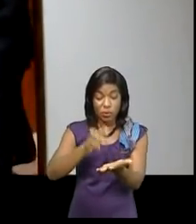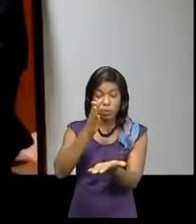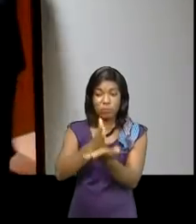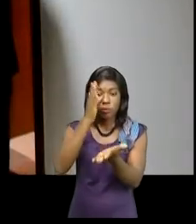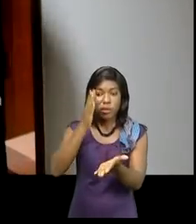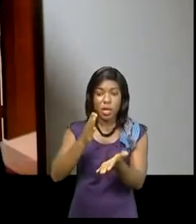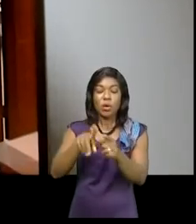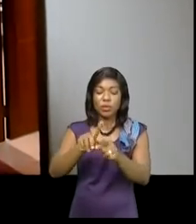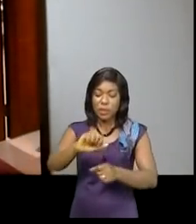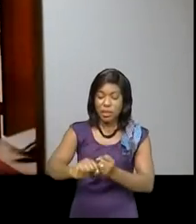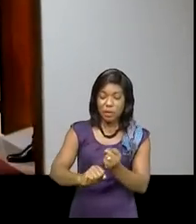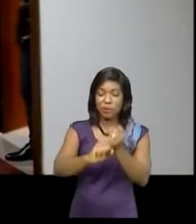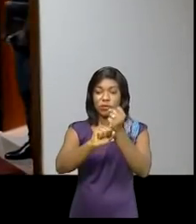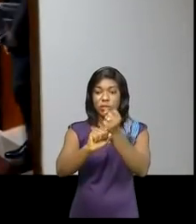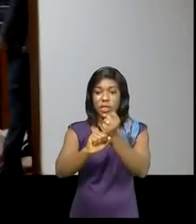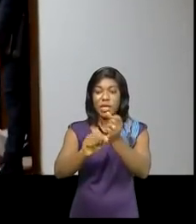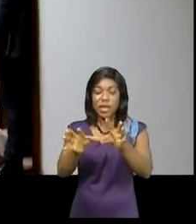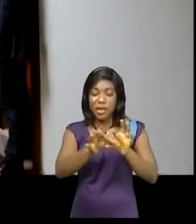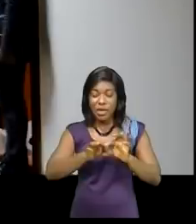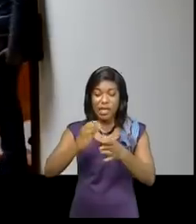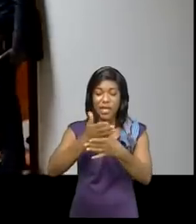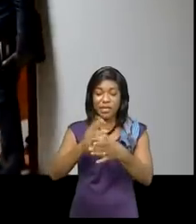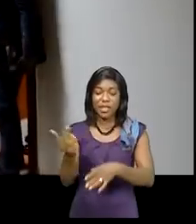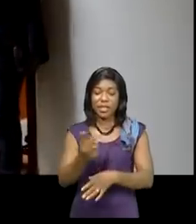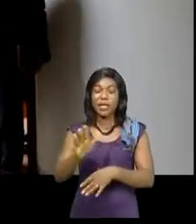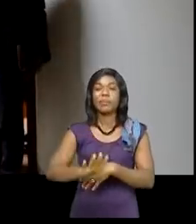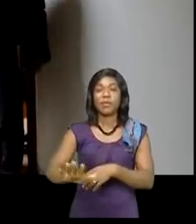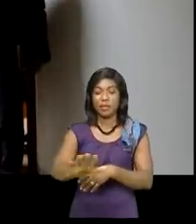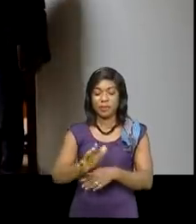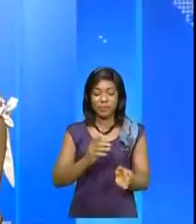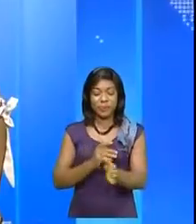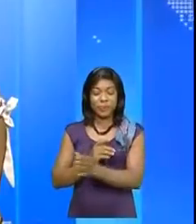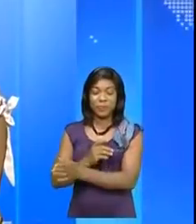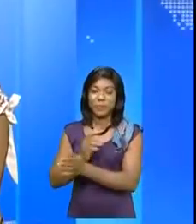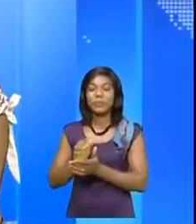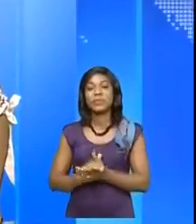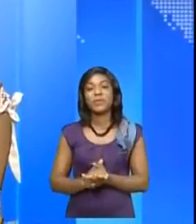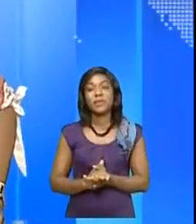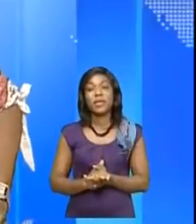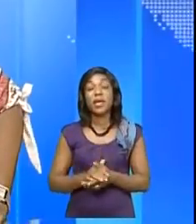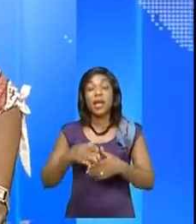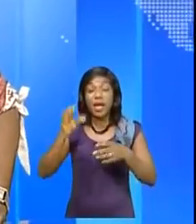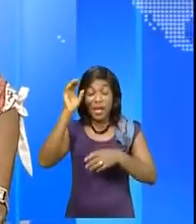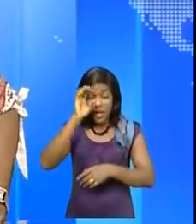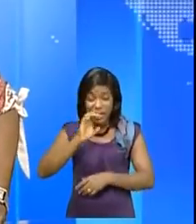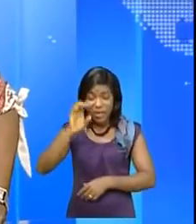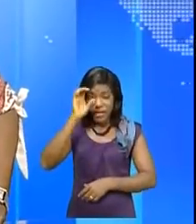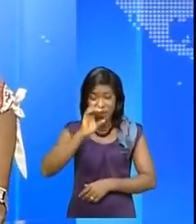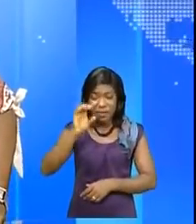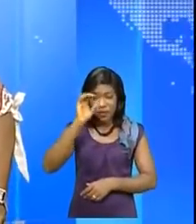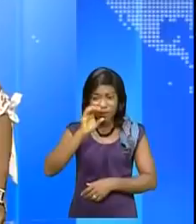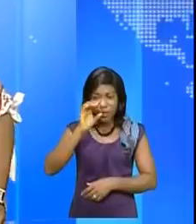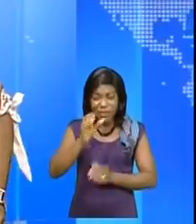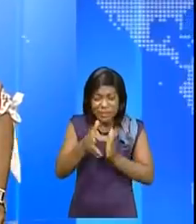pourront renforcer davantage le lien entre les deux pays frères. A la recherche de la main d'oeuvre